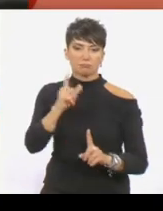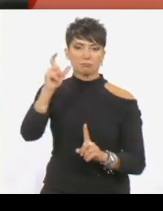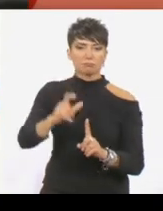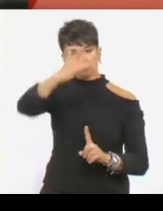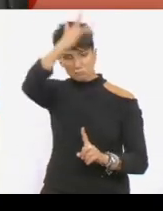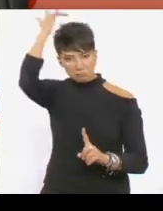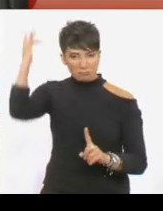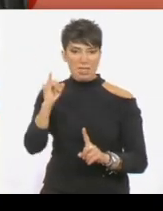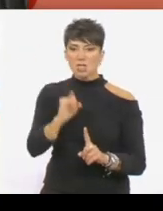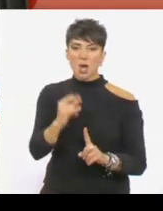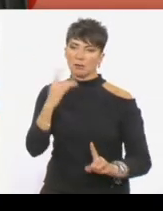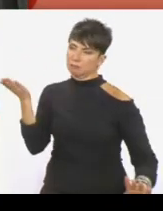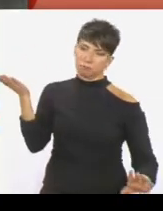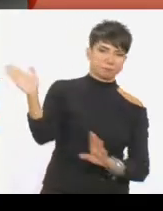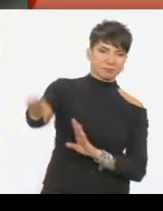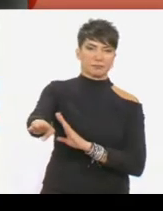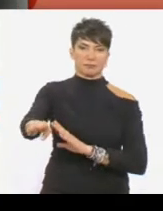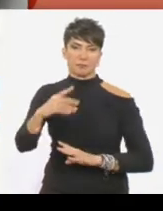Ιωνίδης θα ανατρέψει το Παπαδόπουλο.